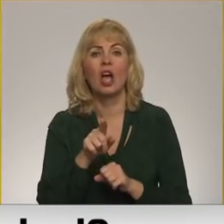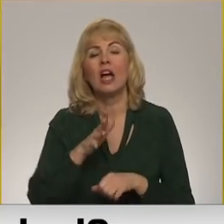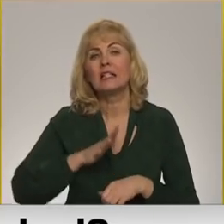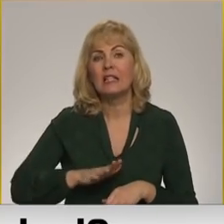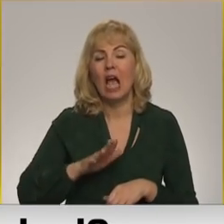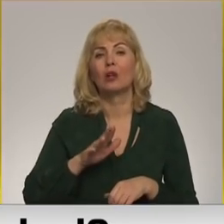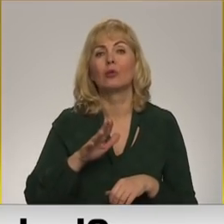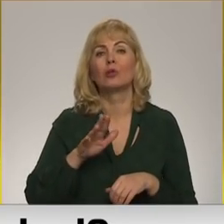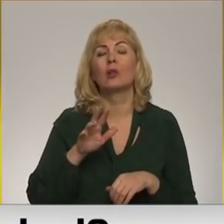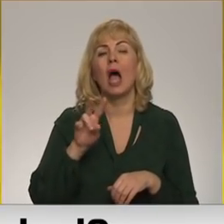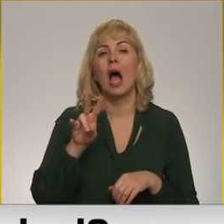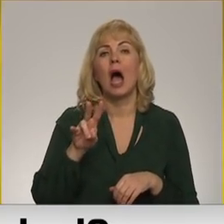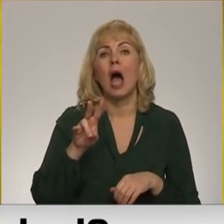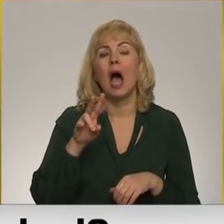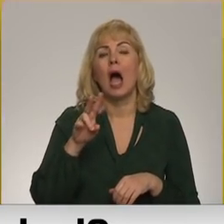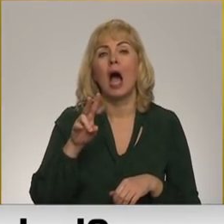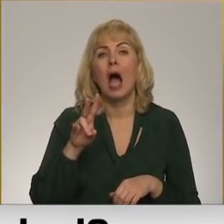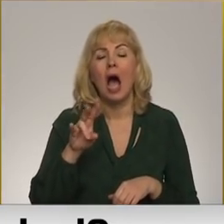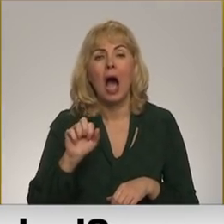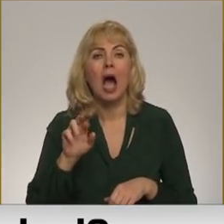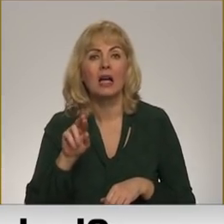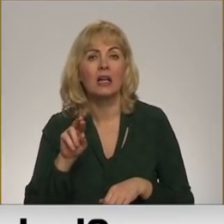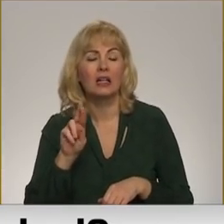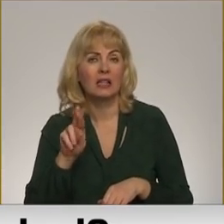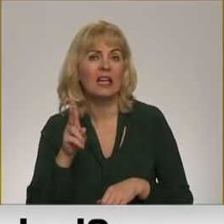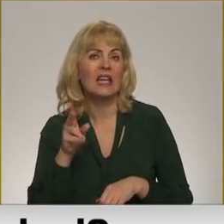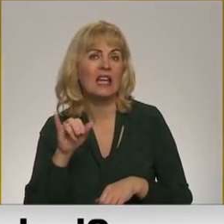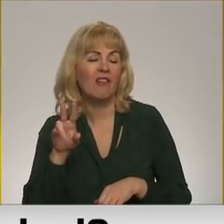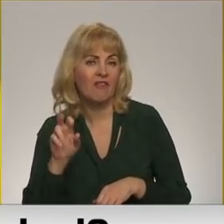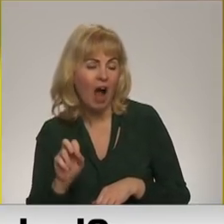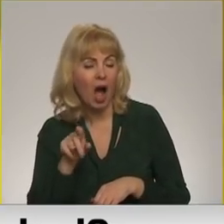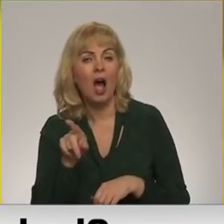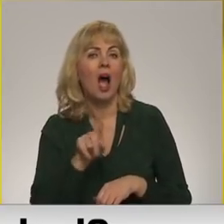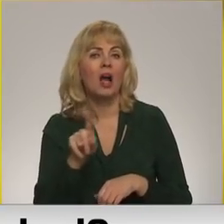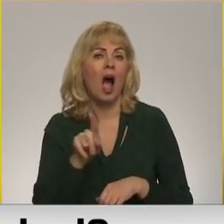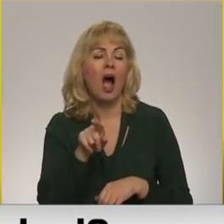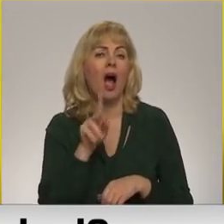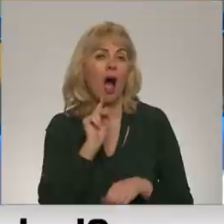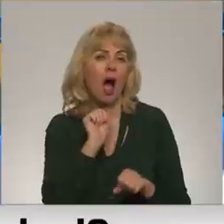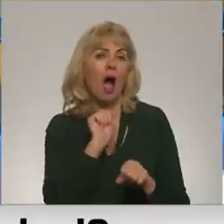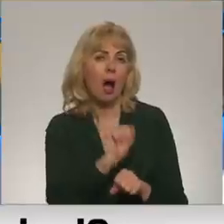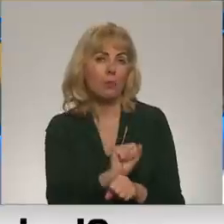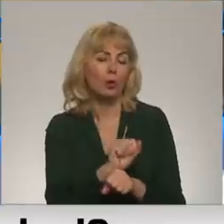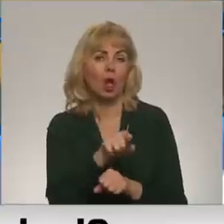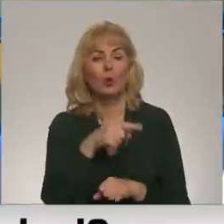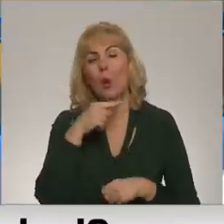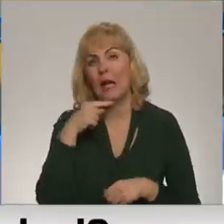Hārkiju, arī daudz citas pilsētas. Vai jūs teiktu, kas ir tie aspekti, kā apstādināt Krieviju?